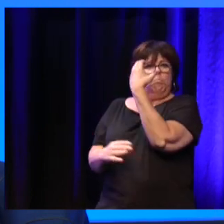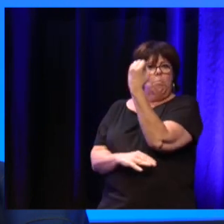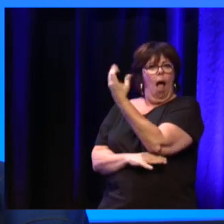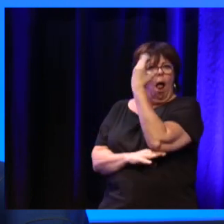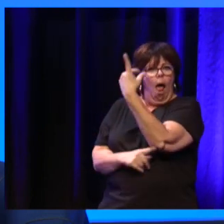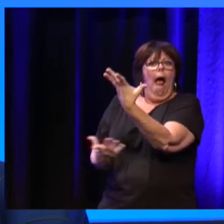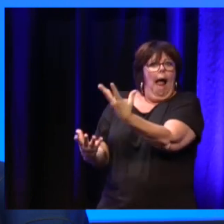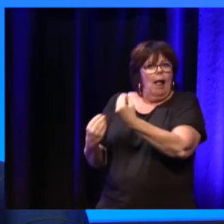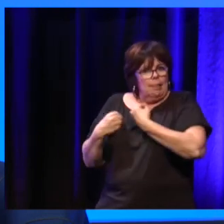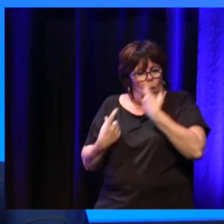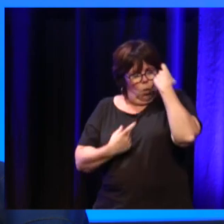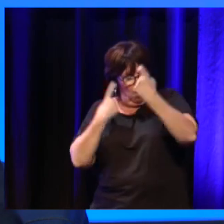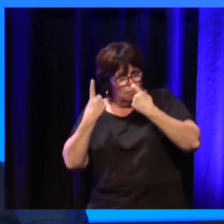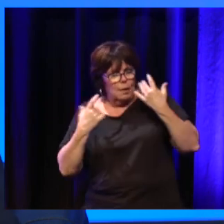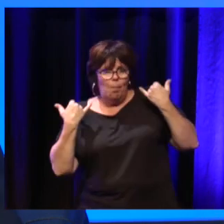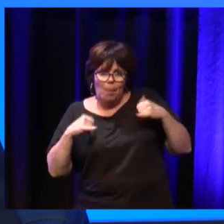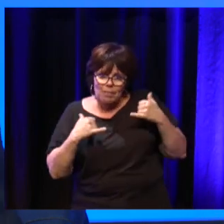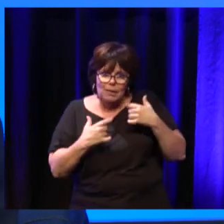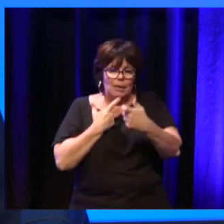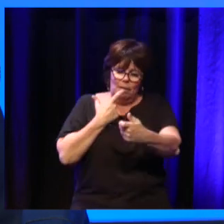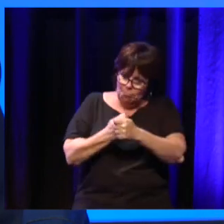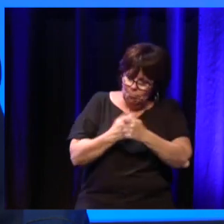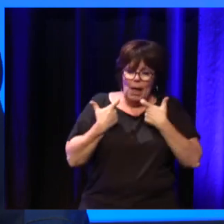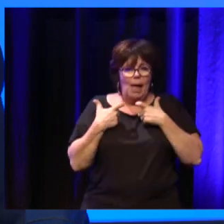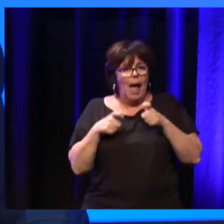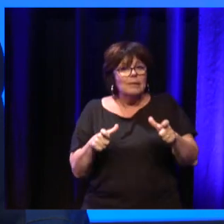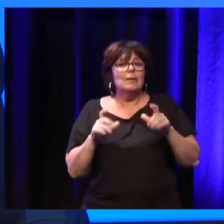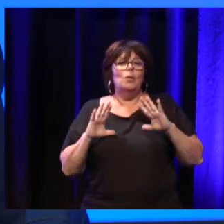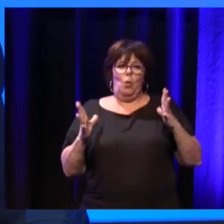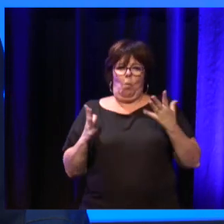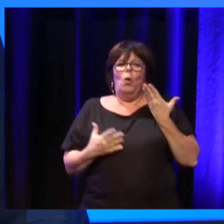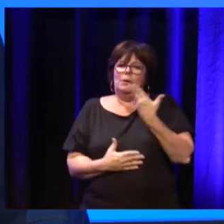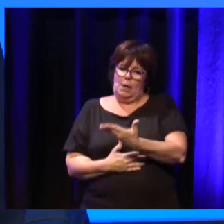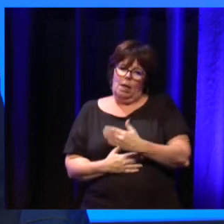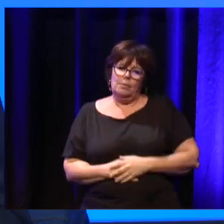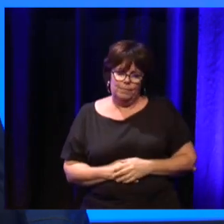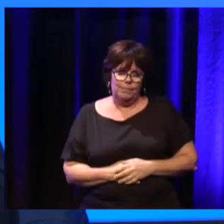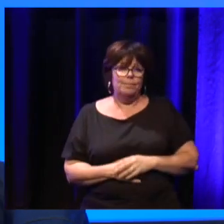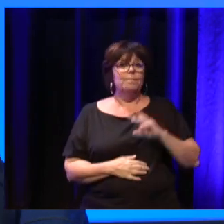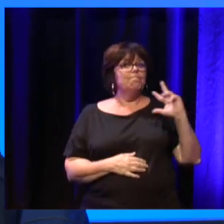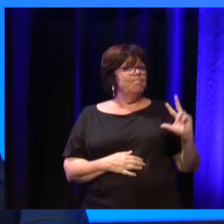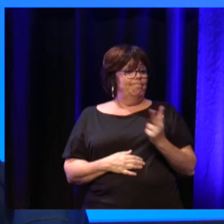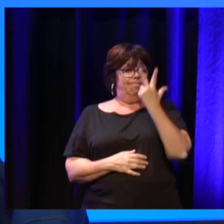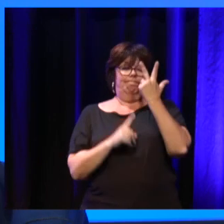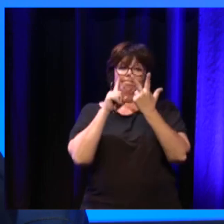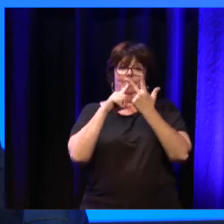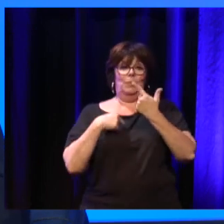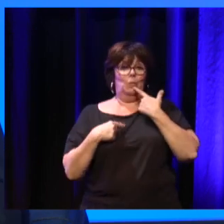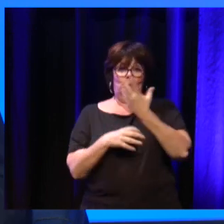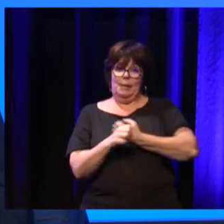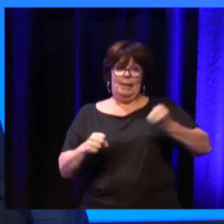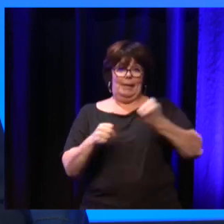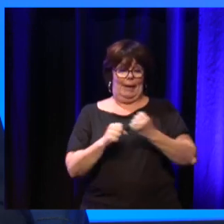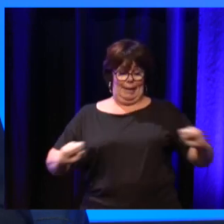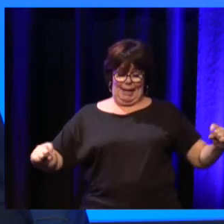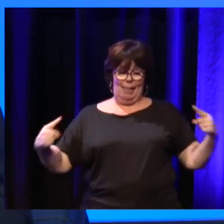continuer à réfléchir à ces sujets-là et j'y reviendrai. Et enfin, cartographier, ça veut dire quoi ? Ça veut dire se mettre d'accord sur une feuille